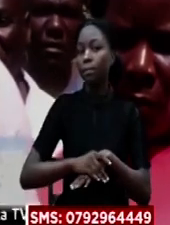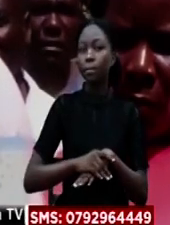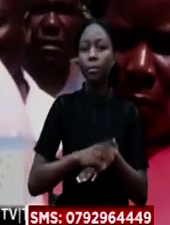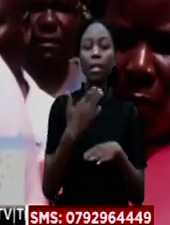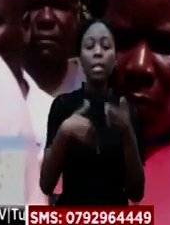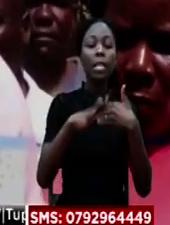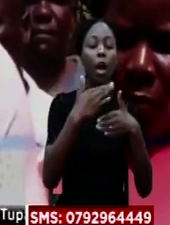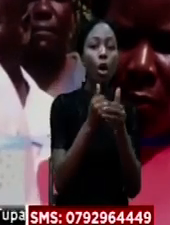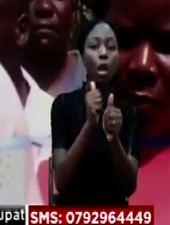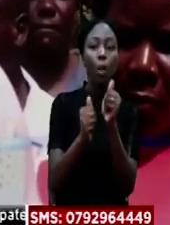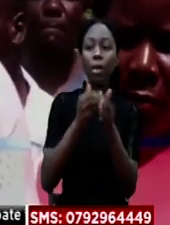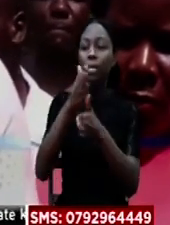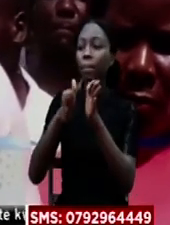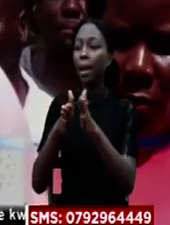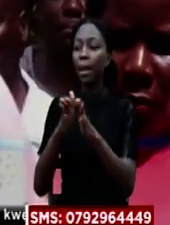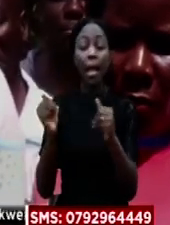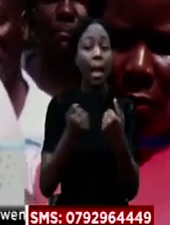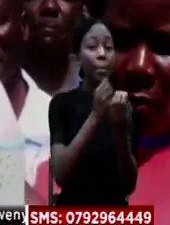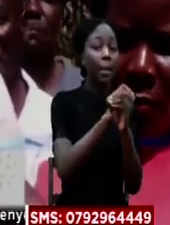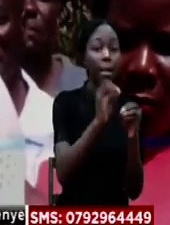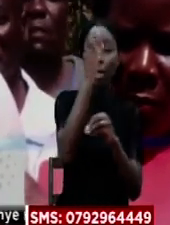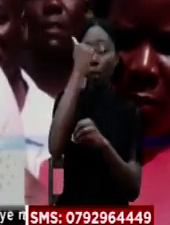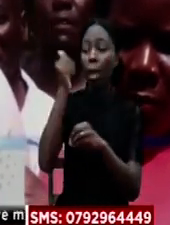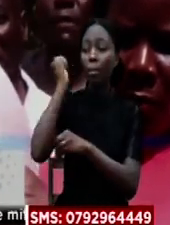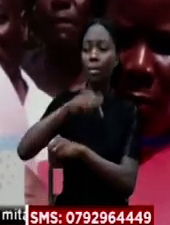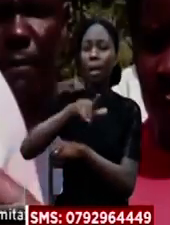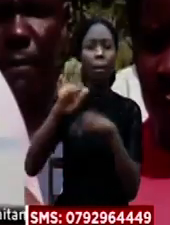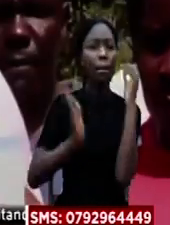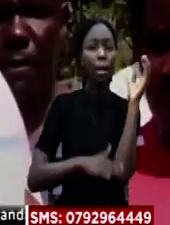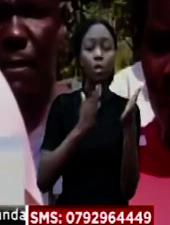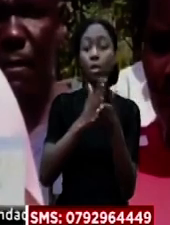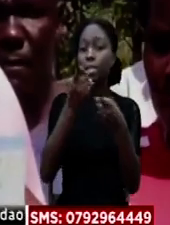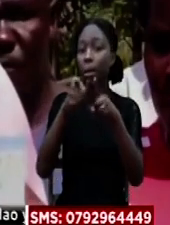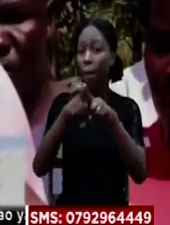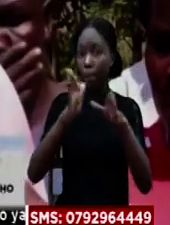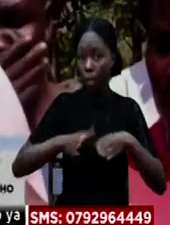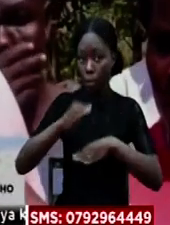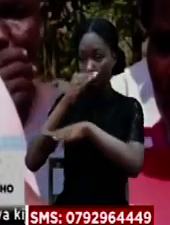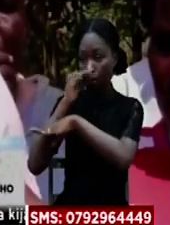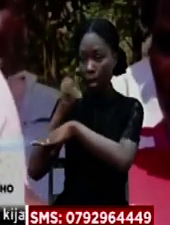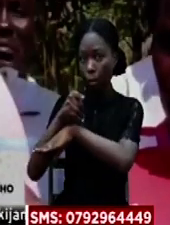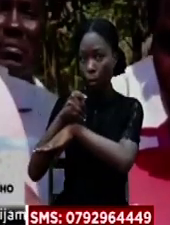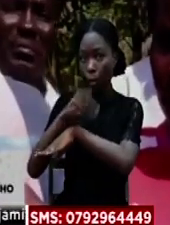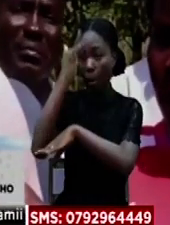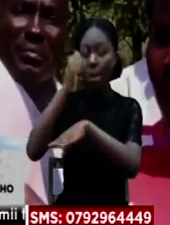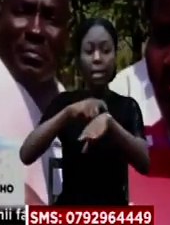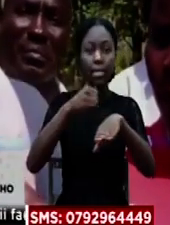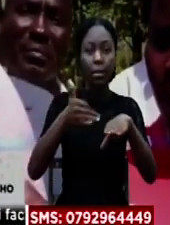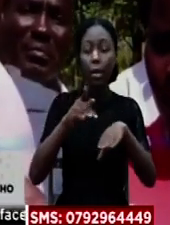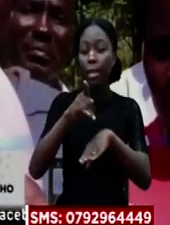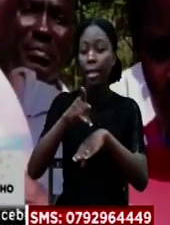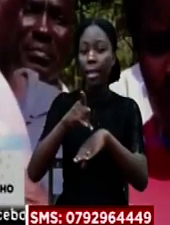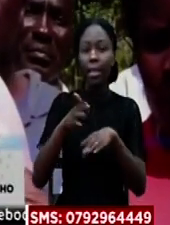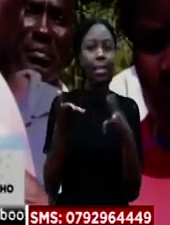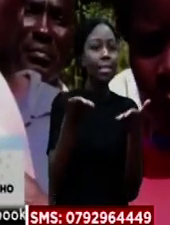kila kitu yenye tunapanga Haiwezi fly kwa sababu siasa yetu nimbaye Especially somebody like musali ya mudavadi Kwa sababu saizi yenye